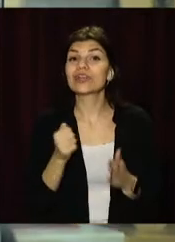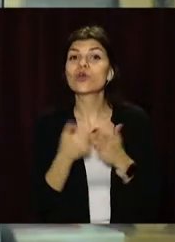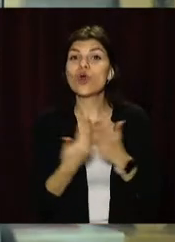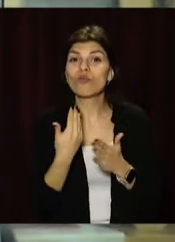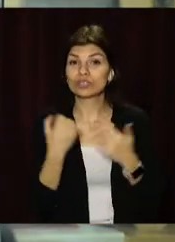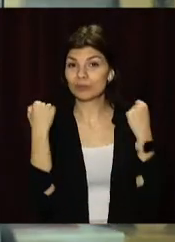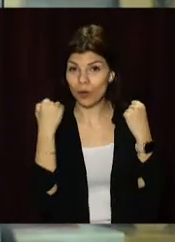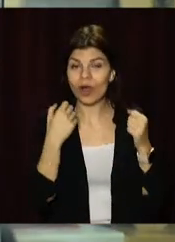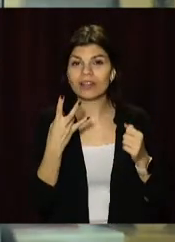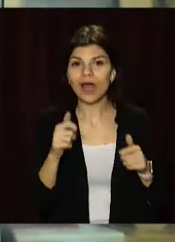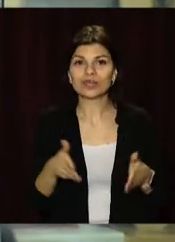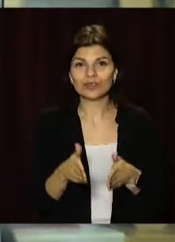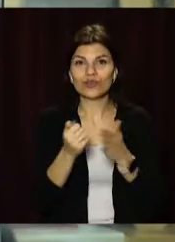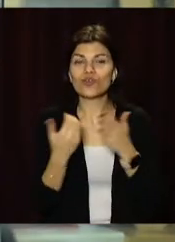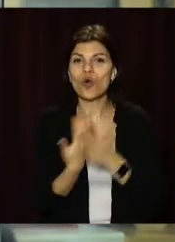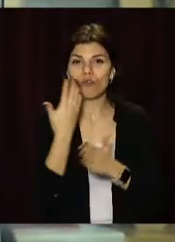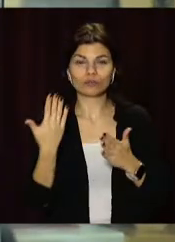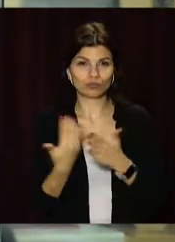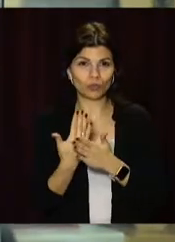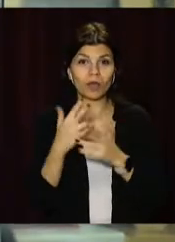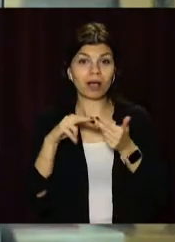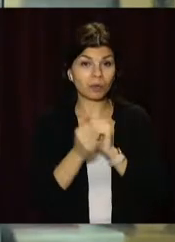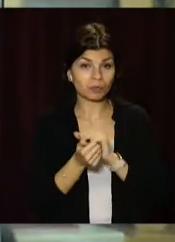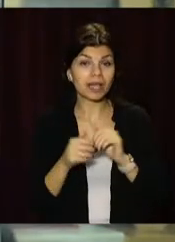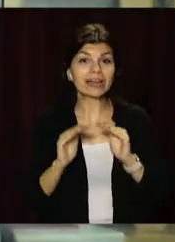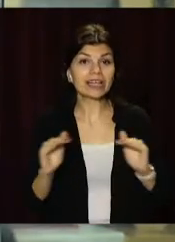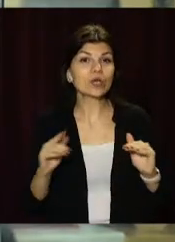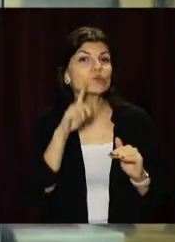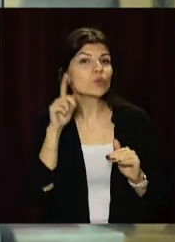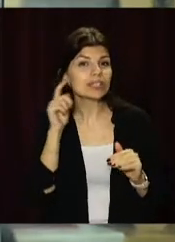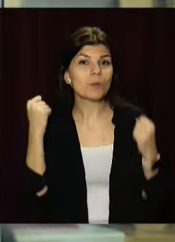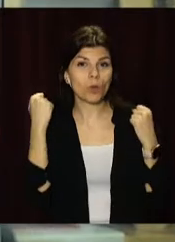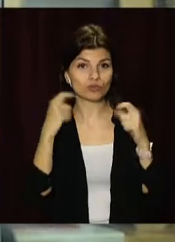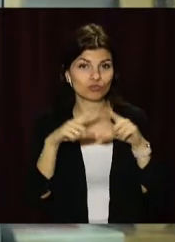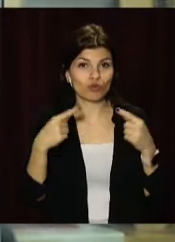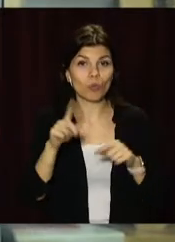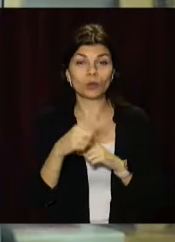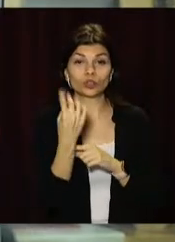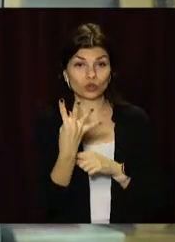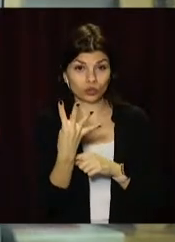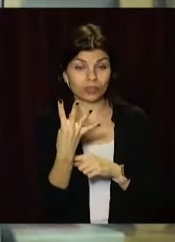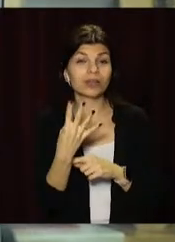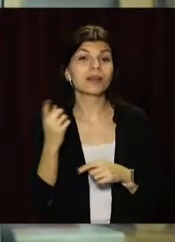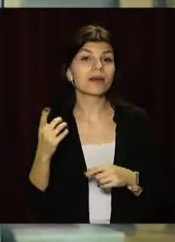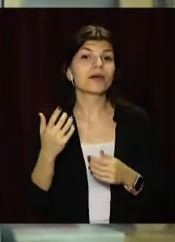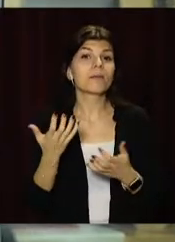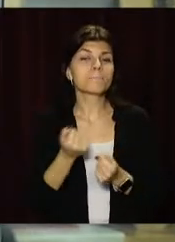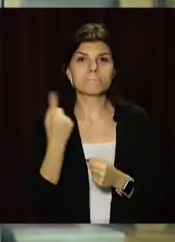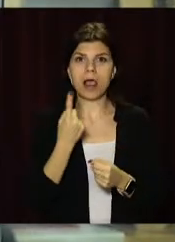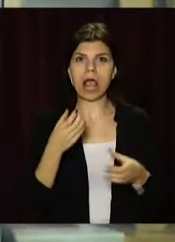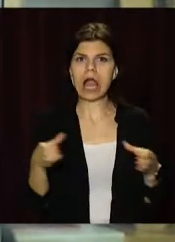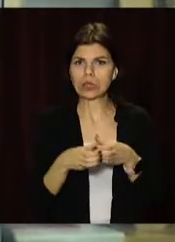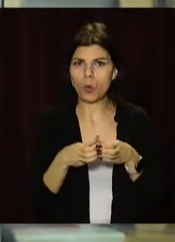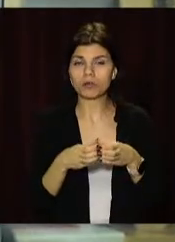спорту. На шляху до нових звершень у Кам'янському дитячо-юнацька спортивна школа номер 4 отримала першу категорію.